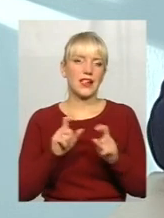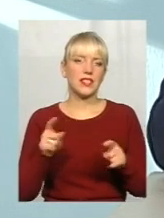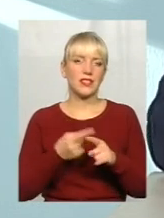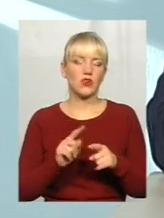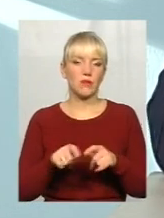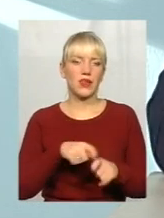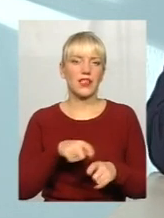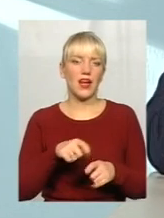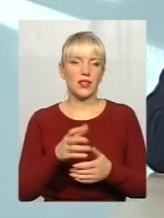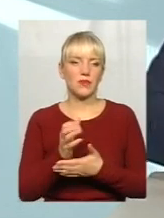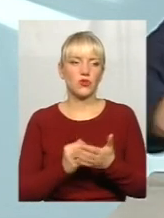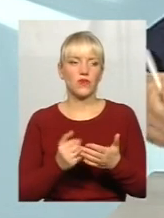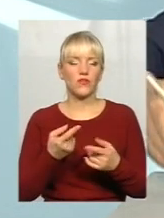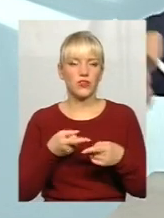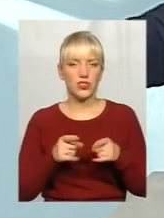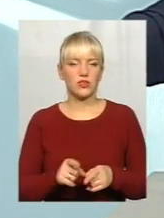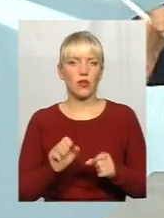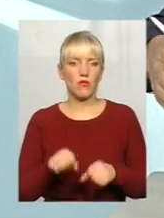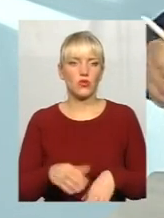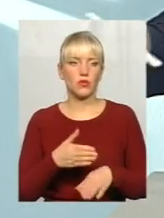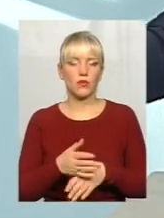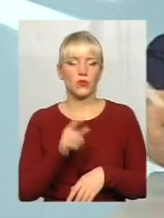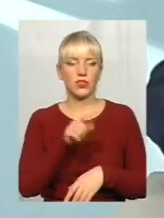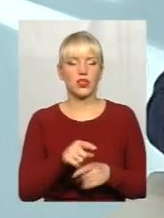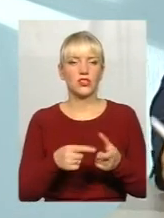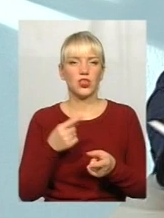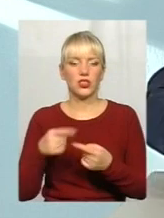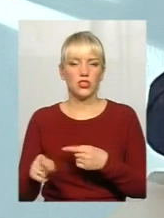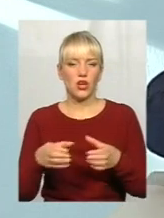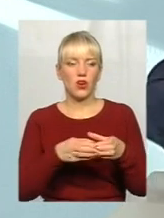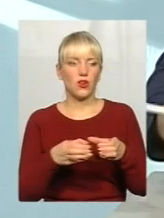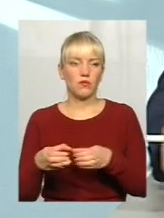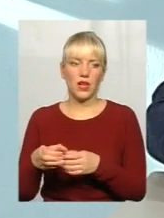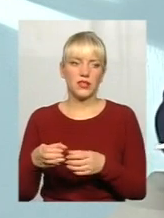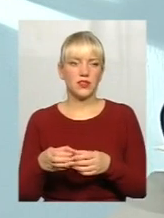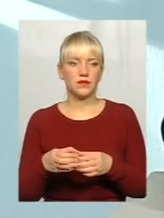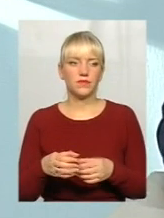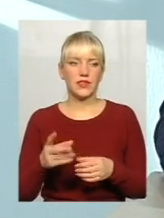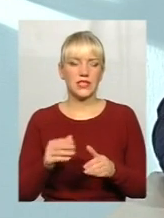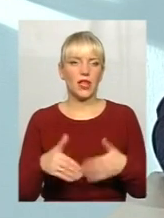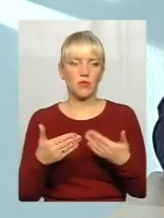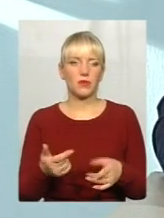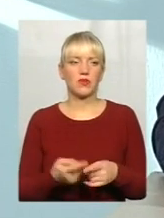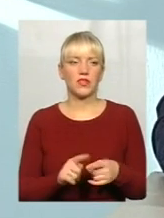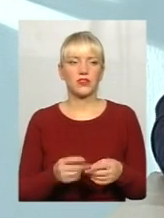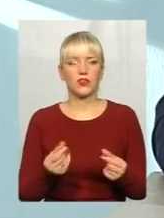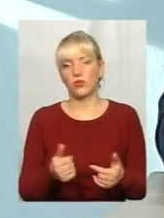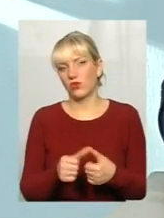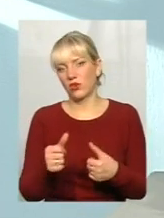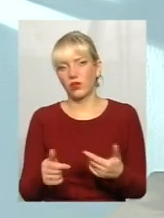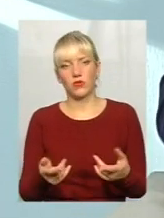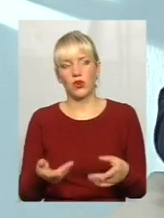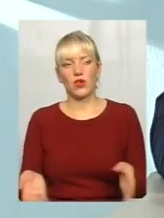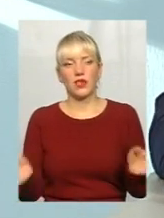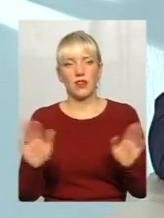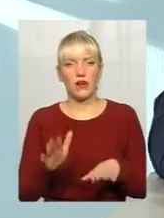матеріальним ресурсом дійсно можуть допомогти тій чи іншій громаді, тому чи іншому району запропонувати ці гроші. Крім того, ну, давайте